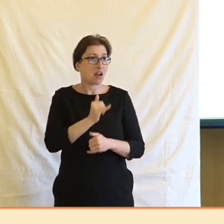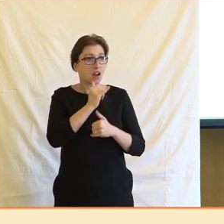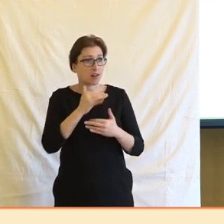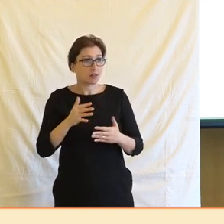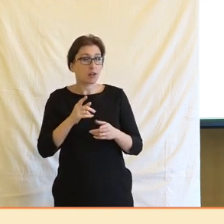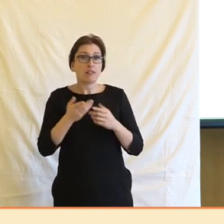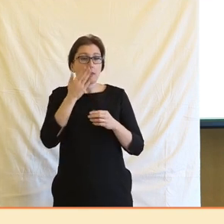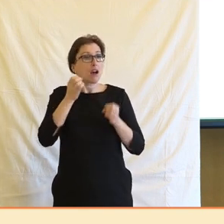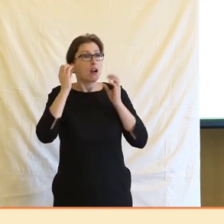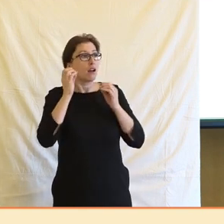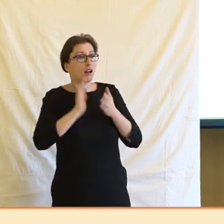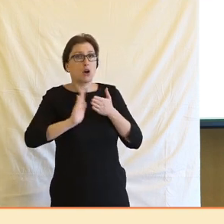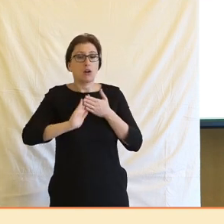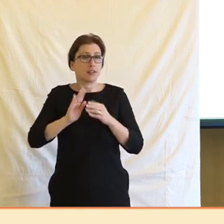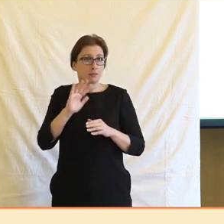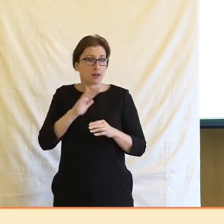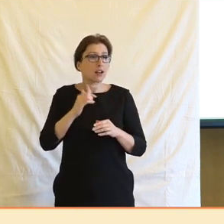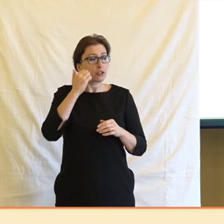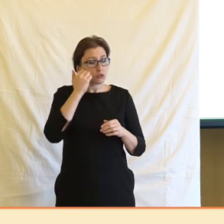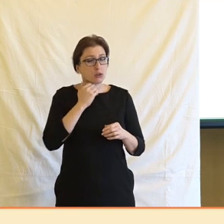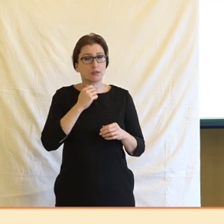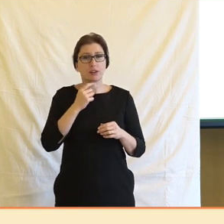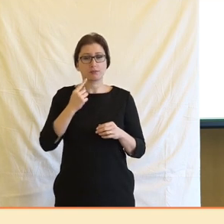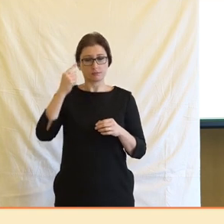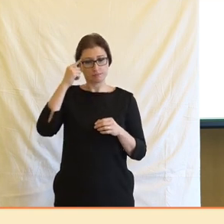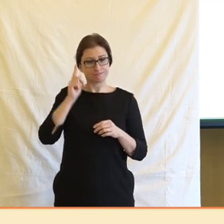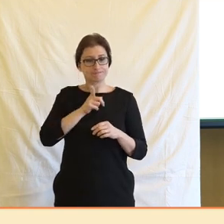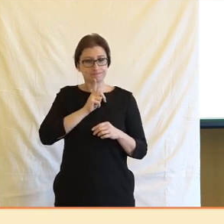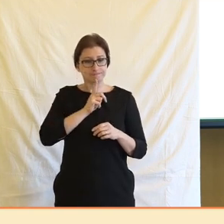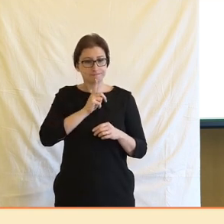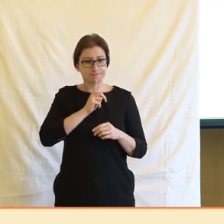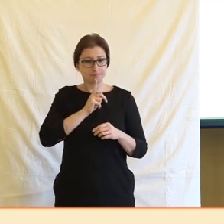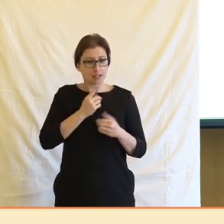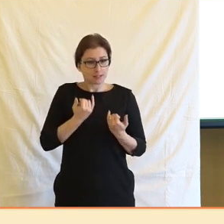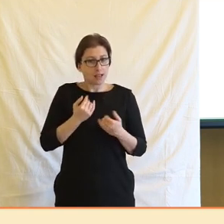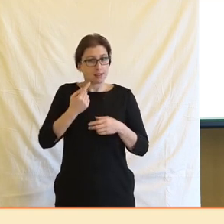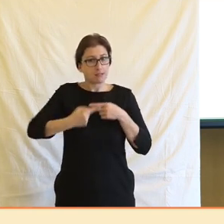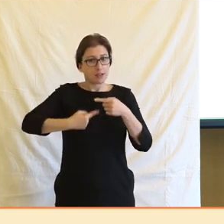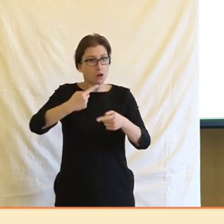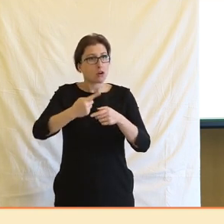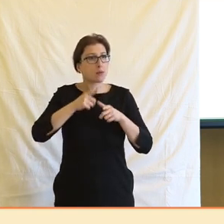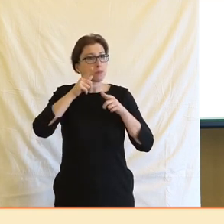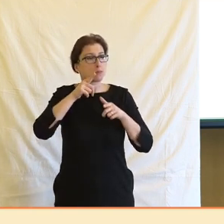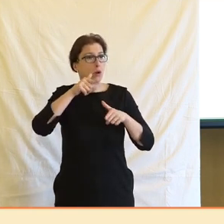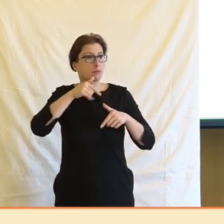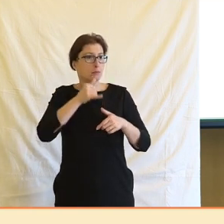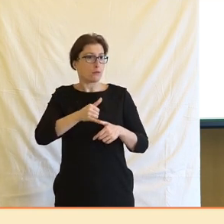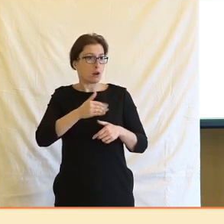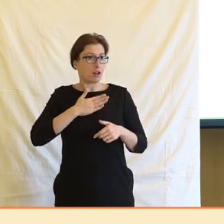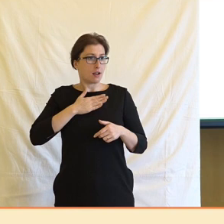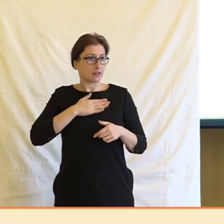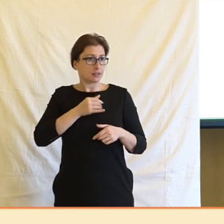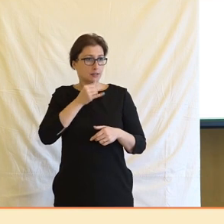nic, co by nějakým způsobem člověka mělo zaskočit. A při zhodnocení, kritickém zhodnocení vývoji vlastně té profese a její pozice ve